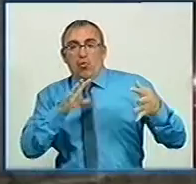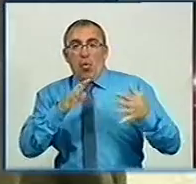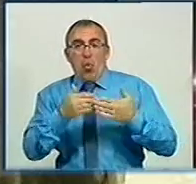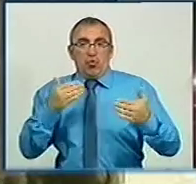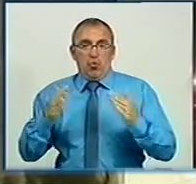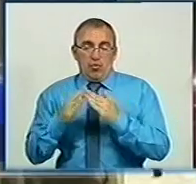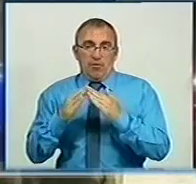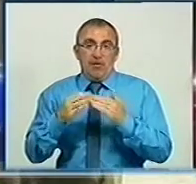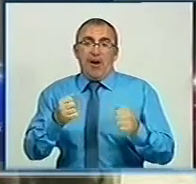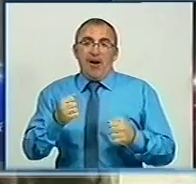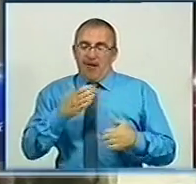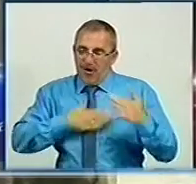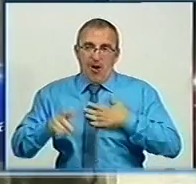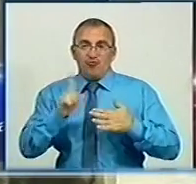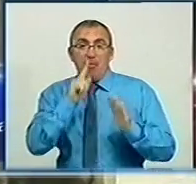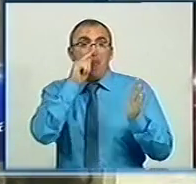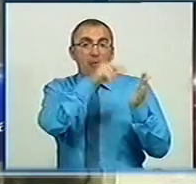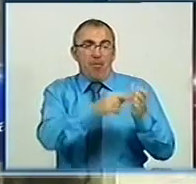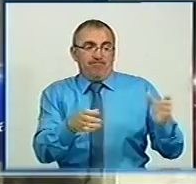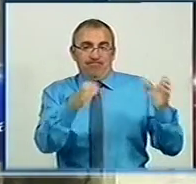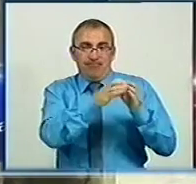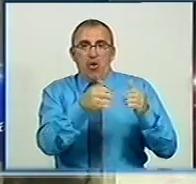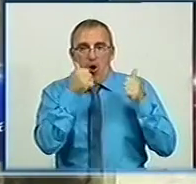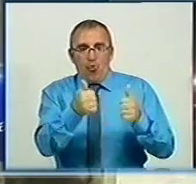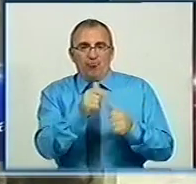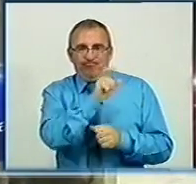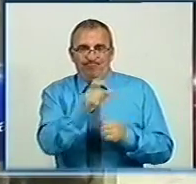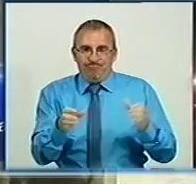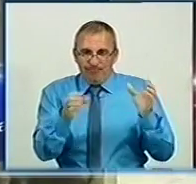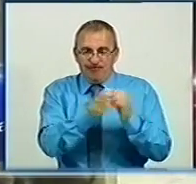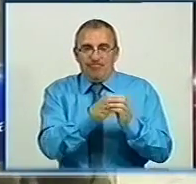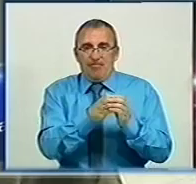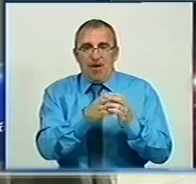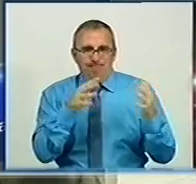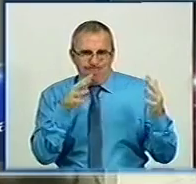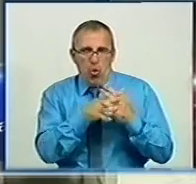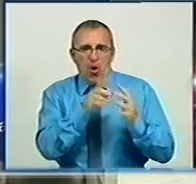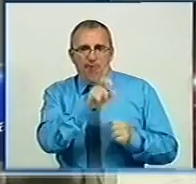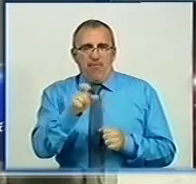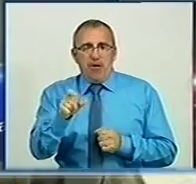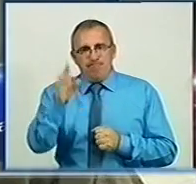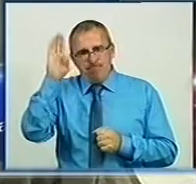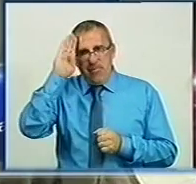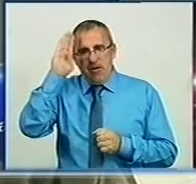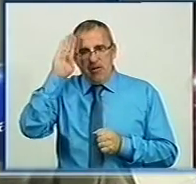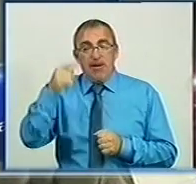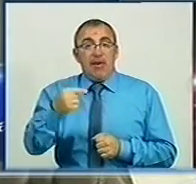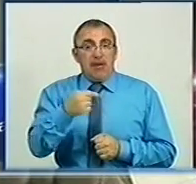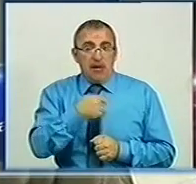Рад, що попав в це подразделення. Хороший колектив, боєві парні. Я